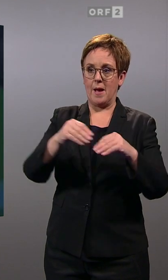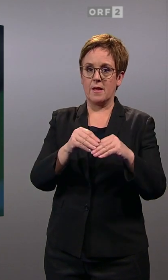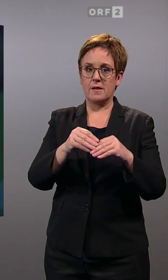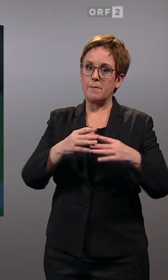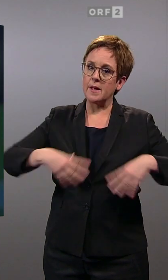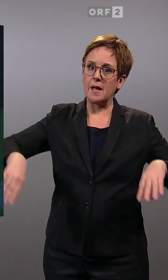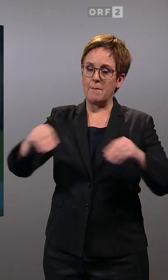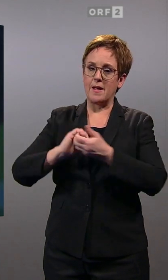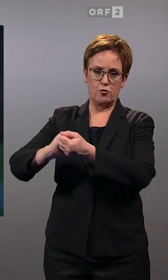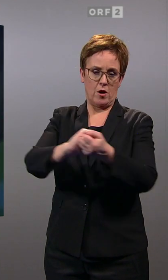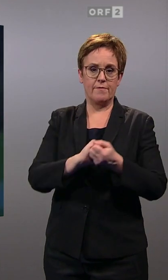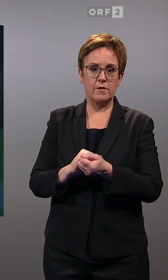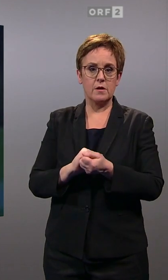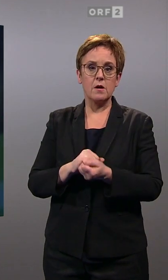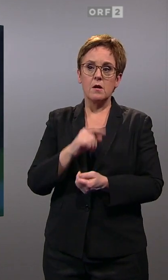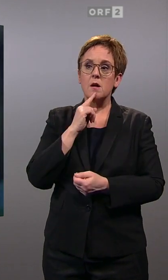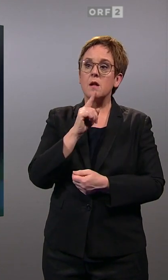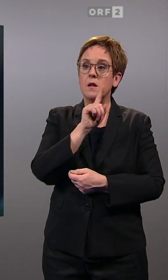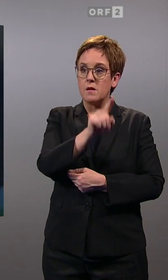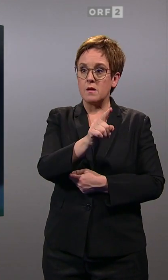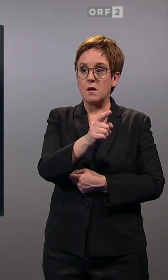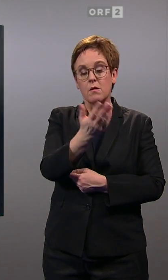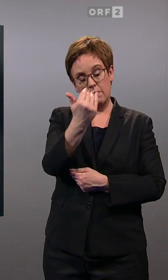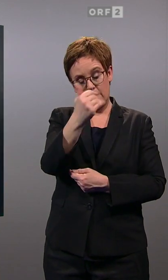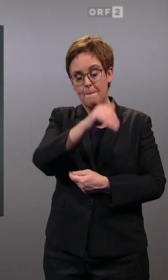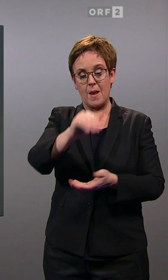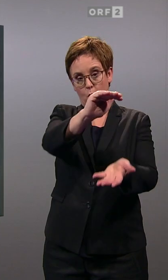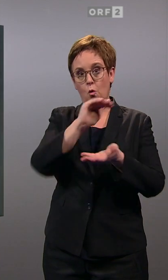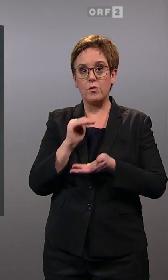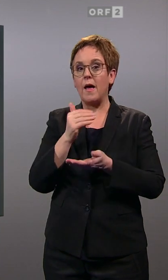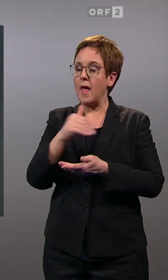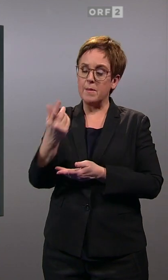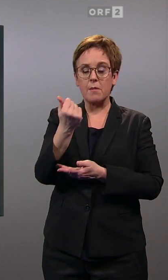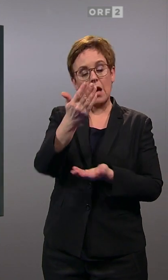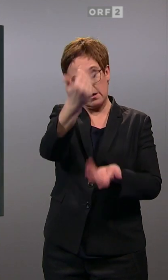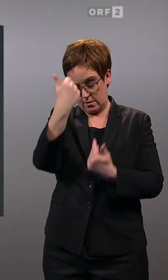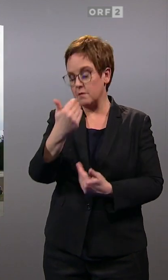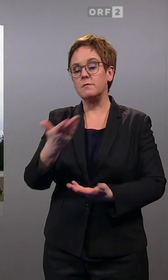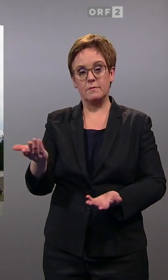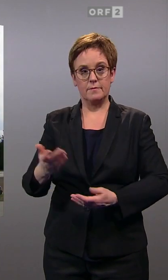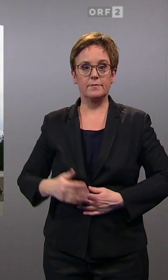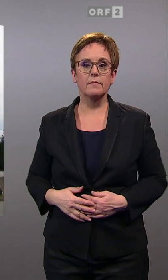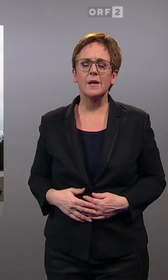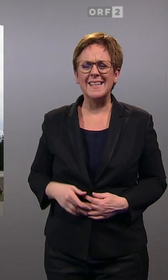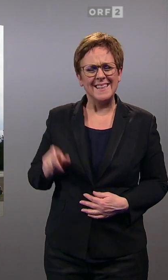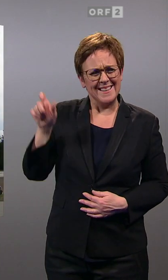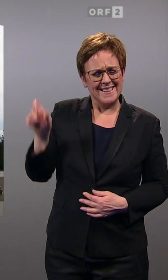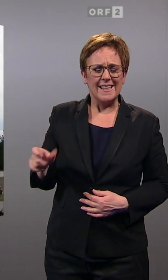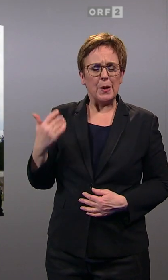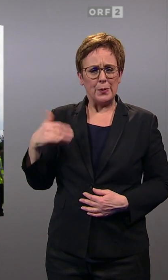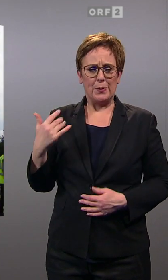unsere Gemeinschaft. Dann sage ich bei denen einfach nur, her mit den Millionen, her mit dem Zaster, her mit der Marie. Eine besondere